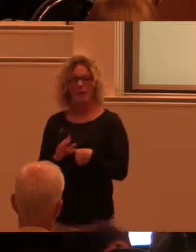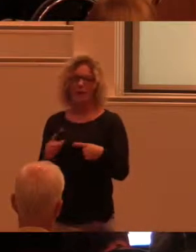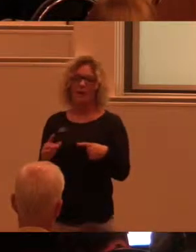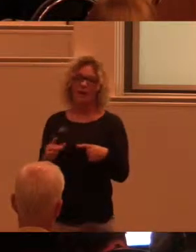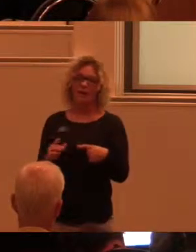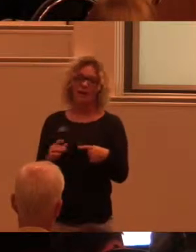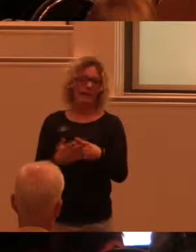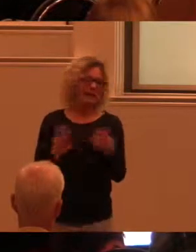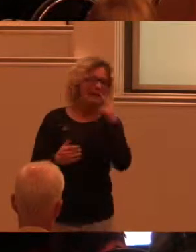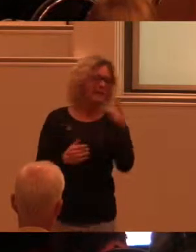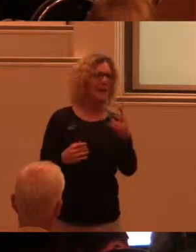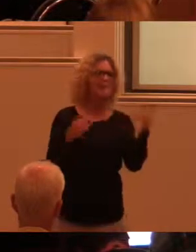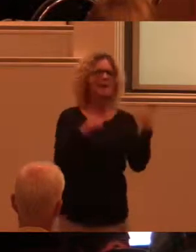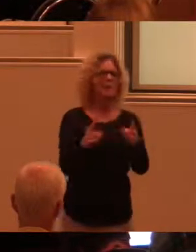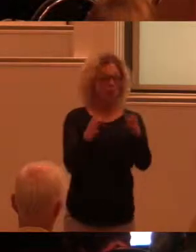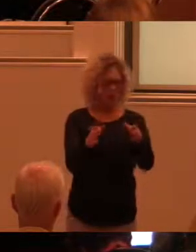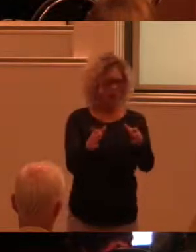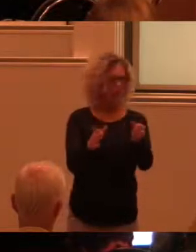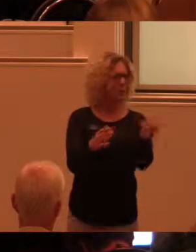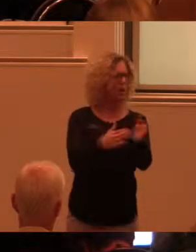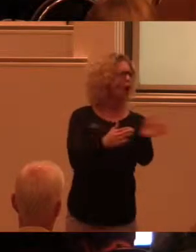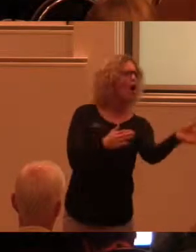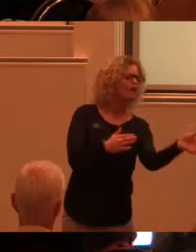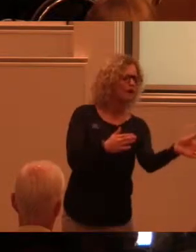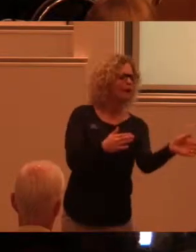som avvikande från någon slags norm eller normalitet.